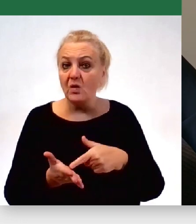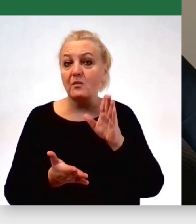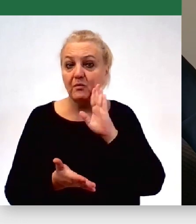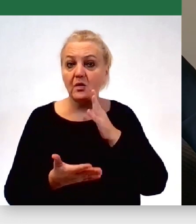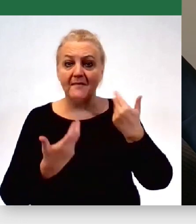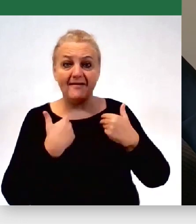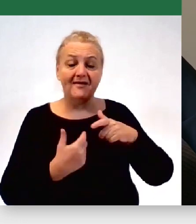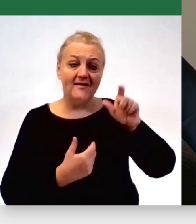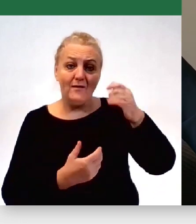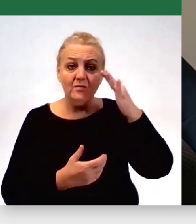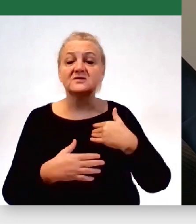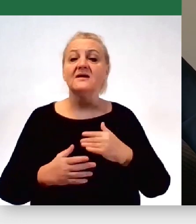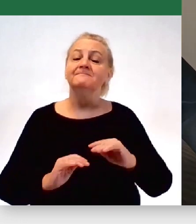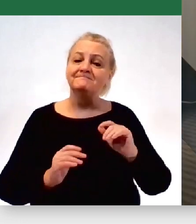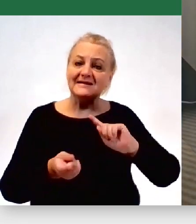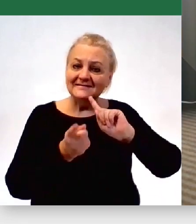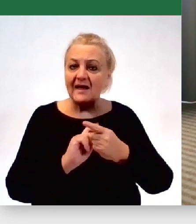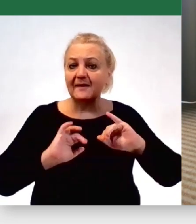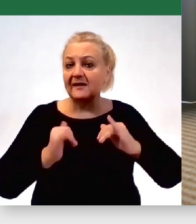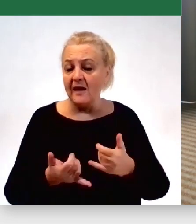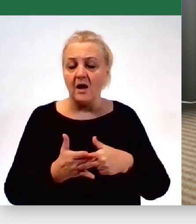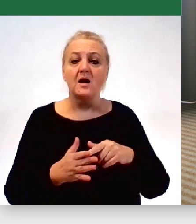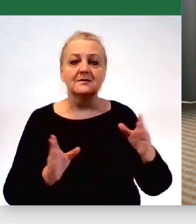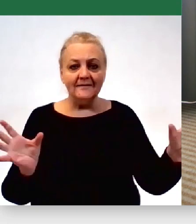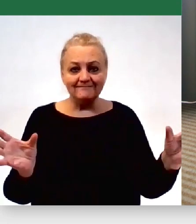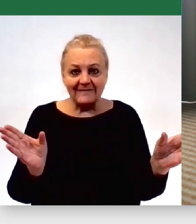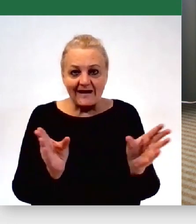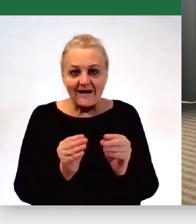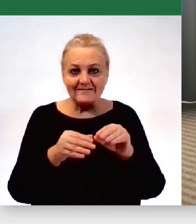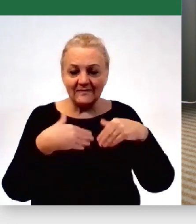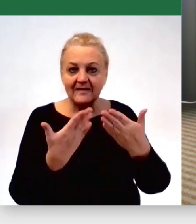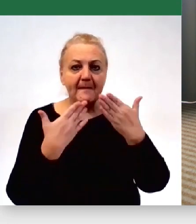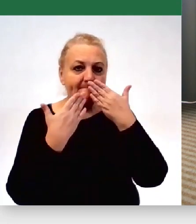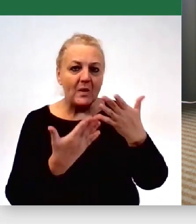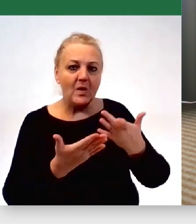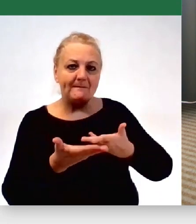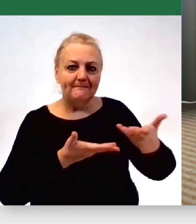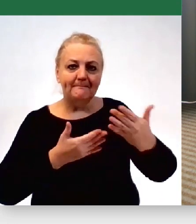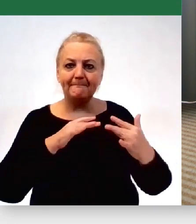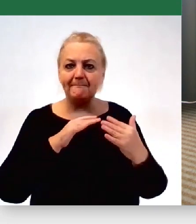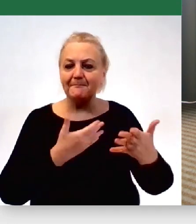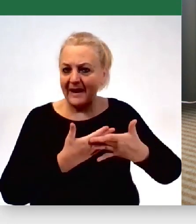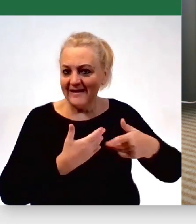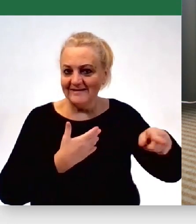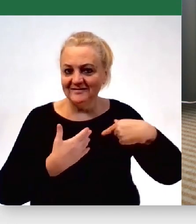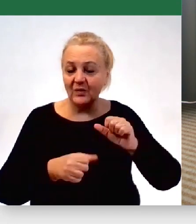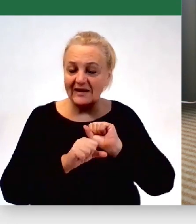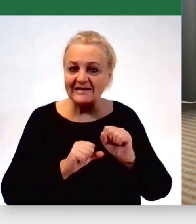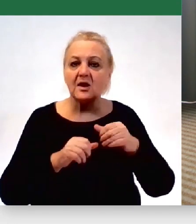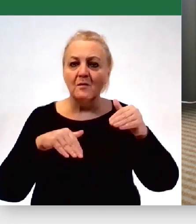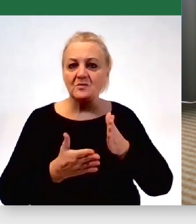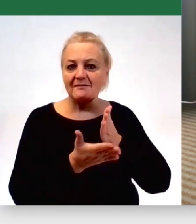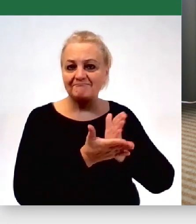sposób można przełamywać? No zbliżając jednych do drugich, pokazując, że jesteśmy sobie bliscy i że możemy sobie pomóc. Bo w momencie, kiedy